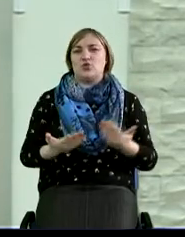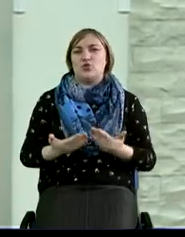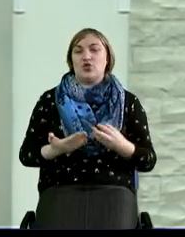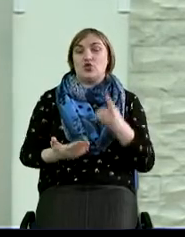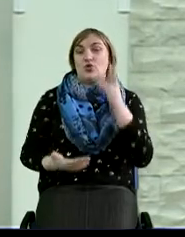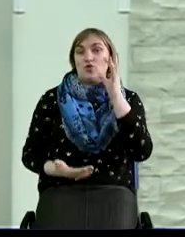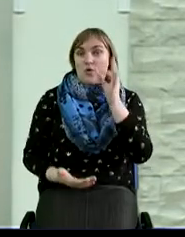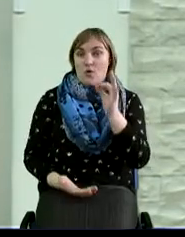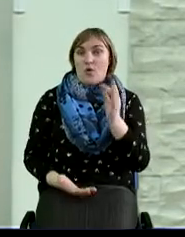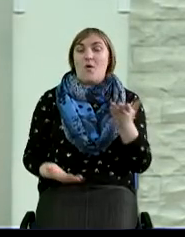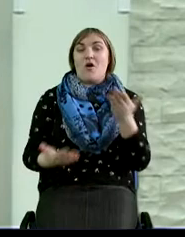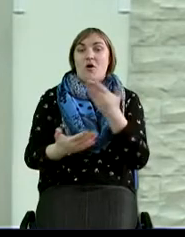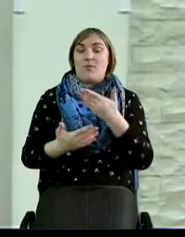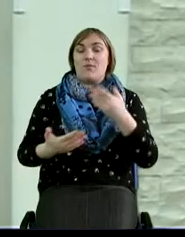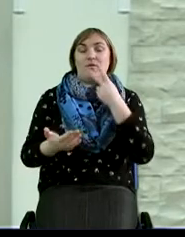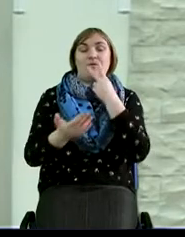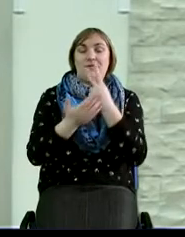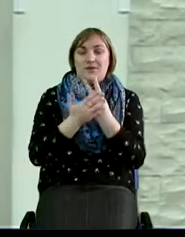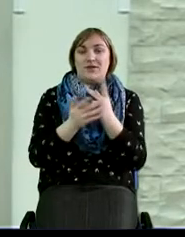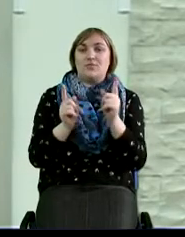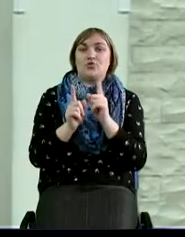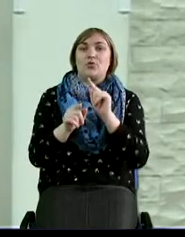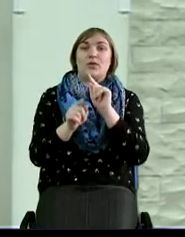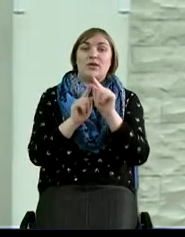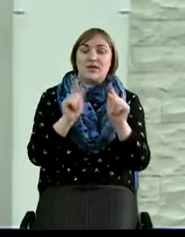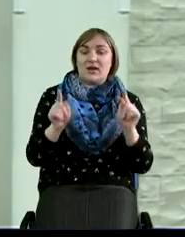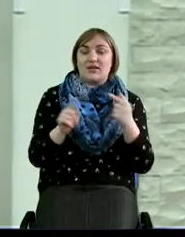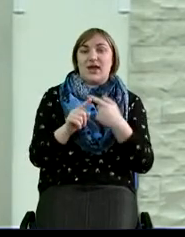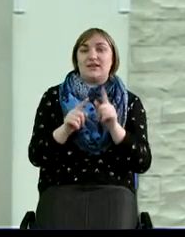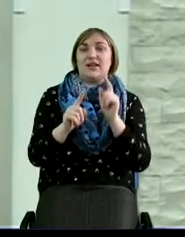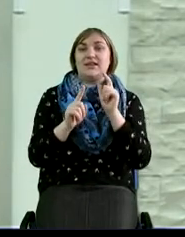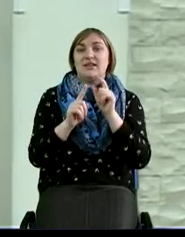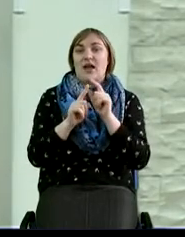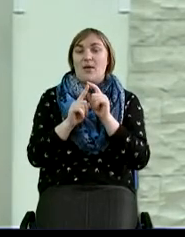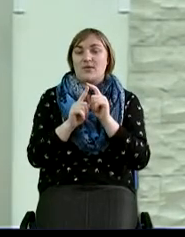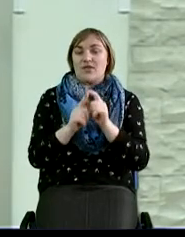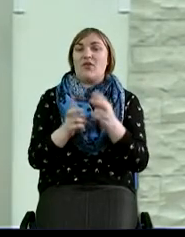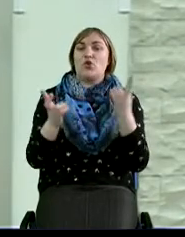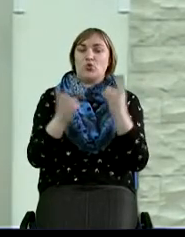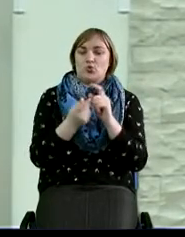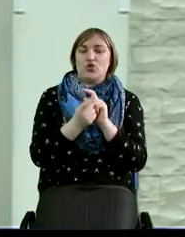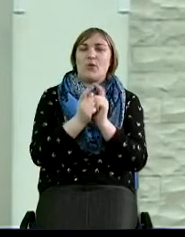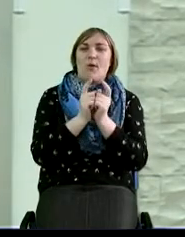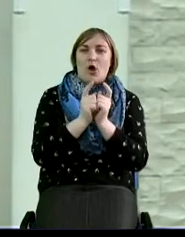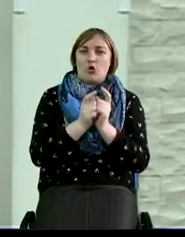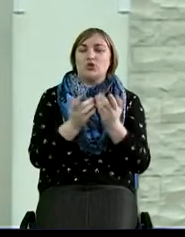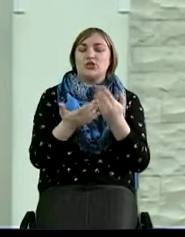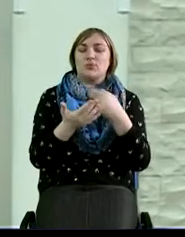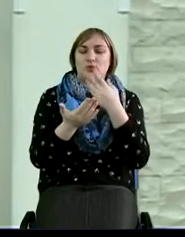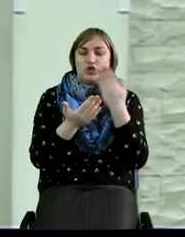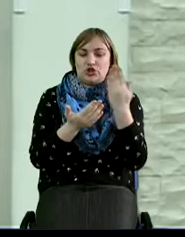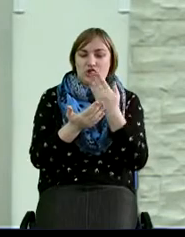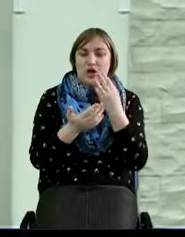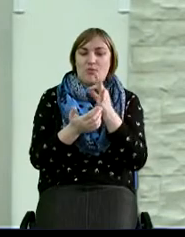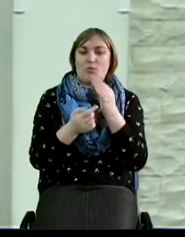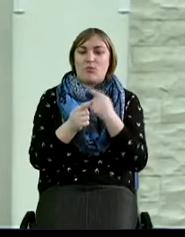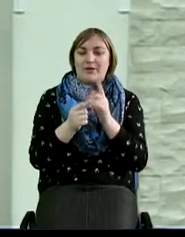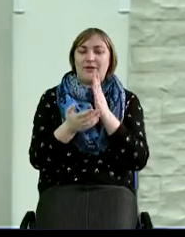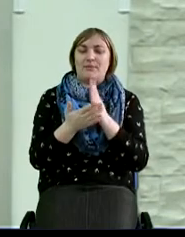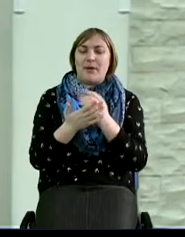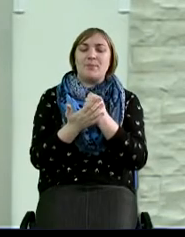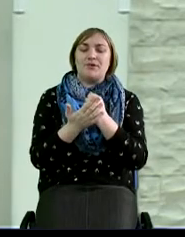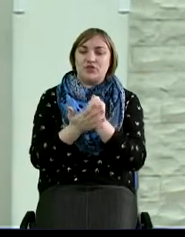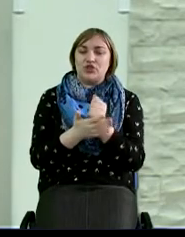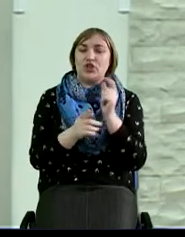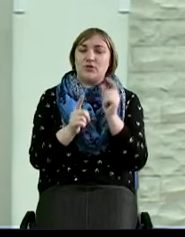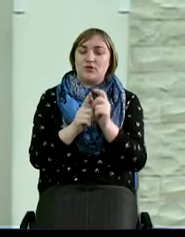Но мы видим, что иногда за эти обетования необходимо именно бороться. И мы читаем об этом и имеем подтверждение в Слове